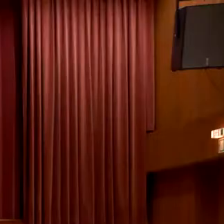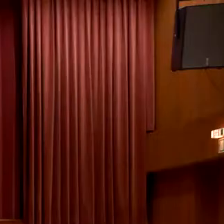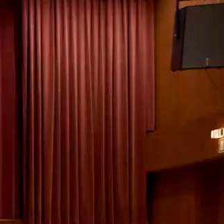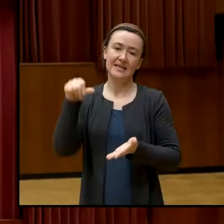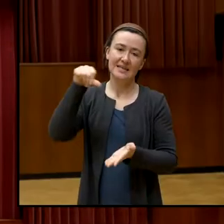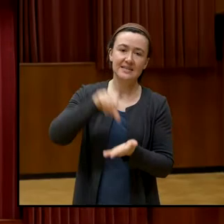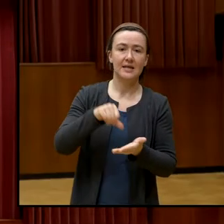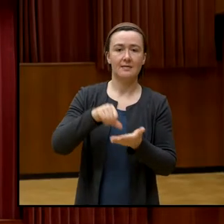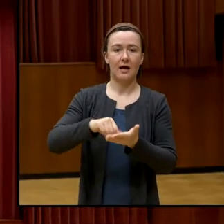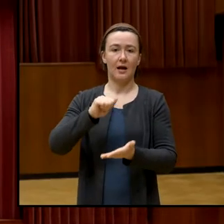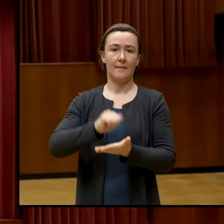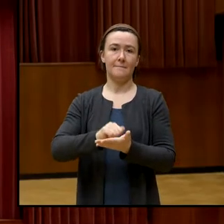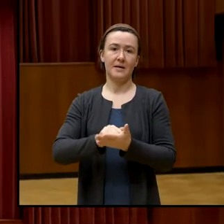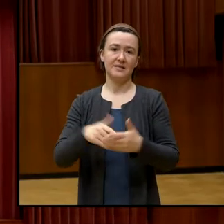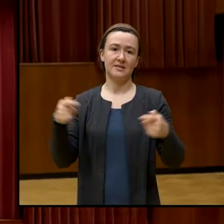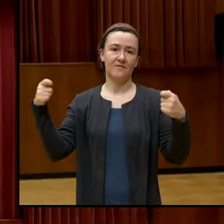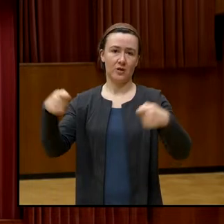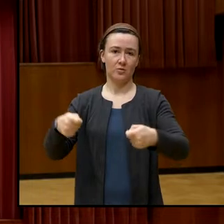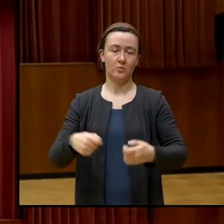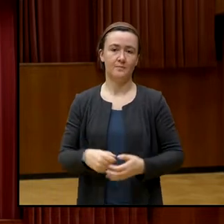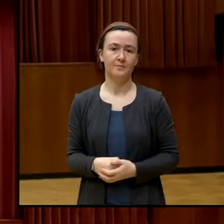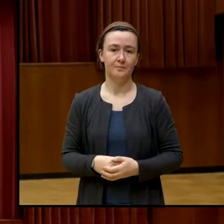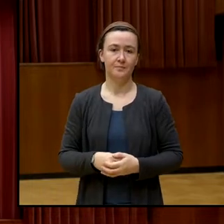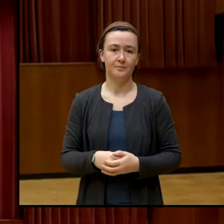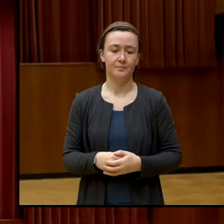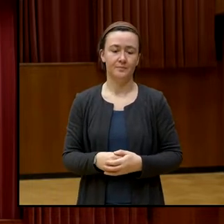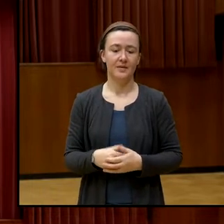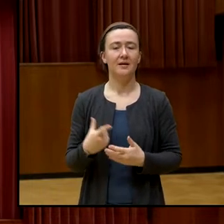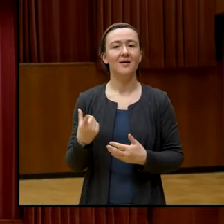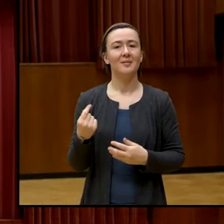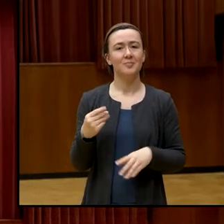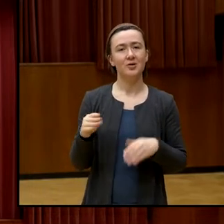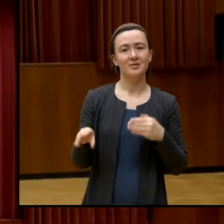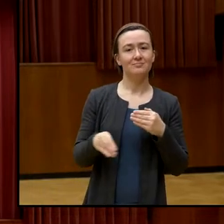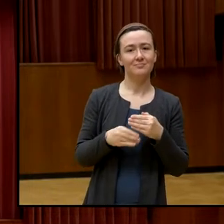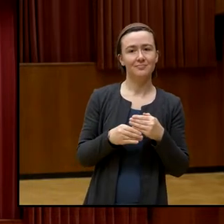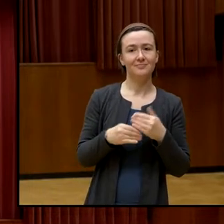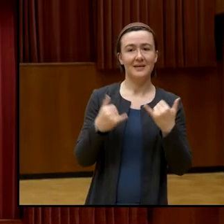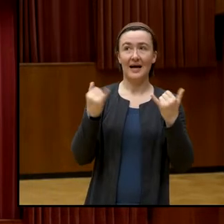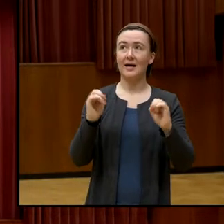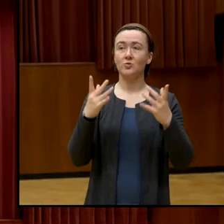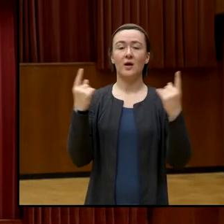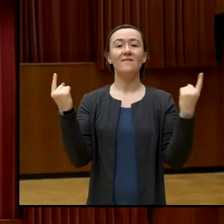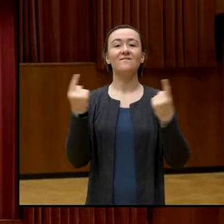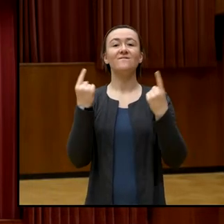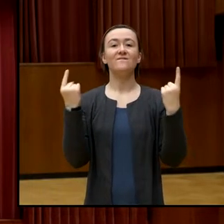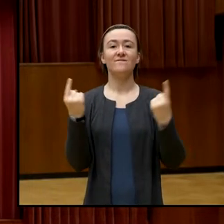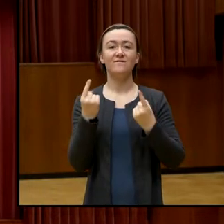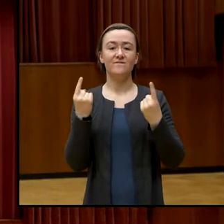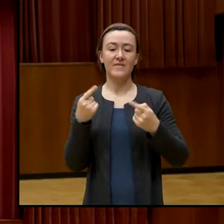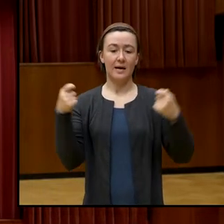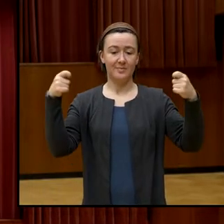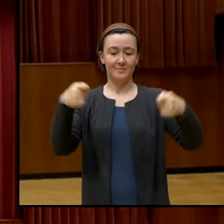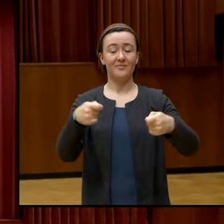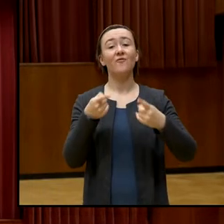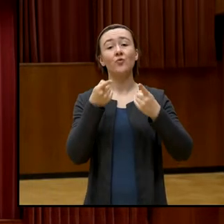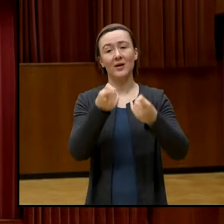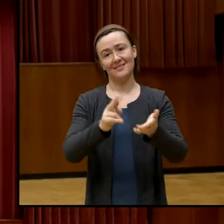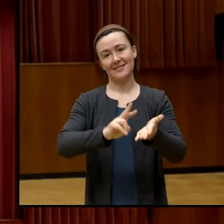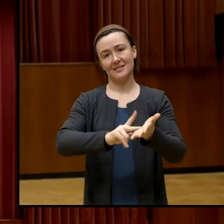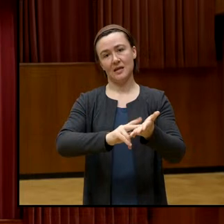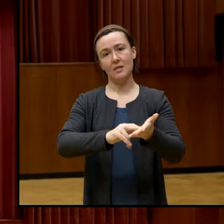Genau, also so ergänzend die Werbemittel sozusagen fließen mittlerweile ganz stark in Richtung digitaler Konzerne.